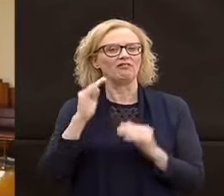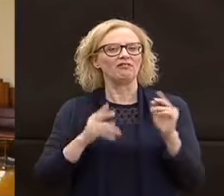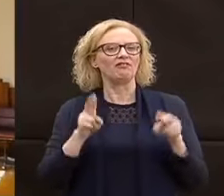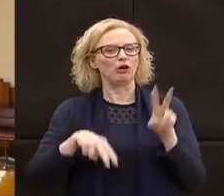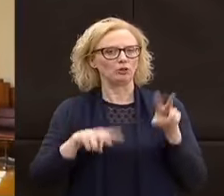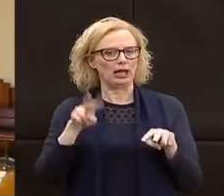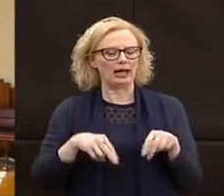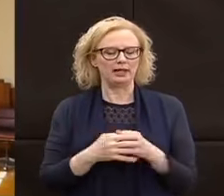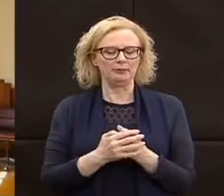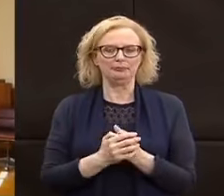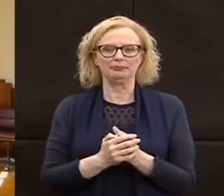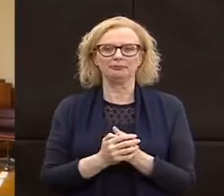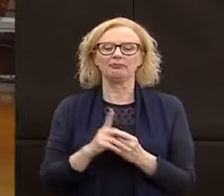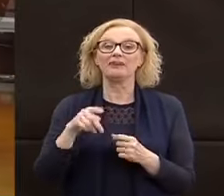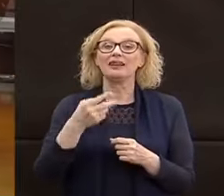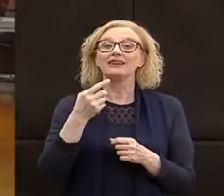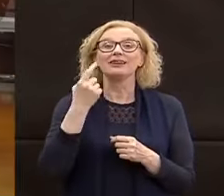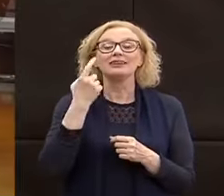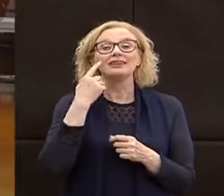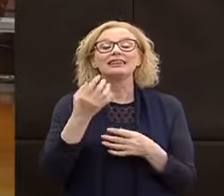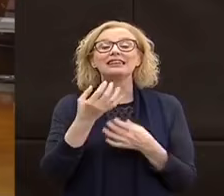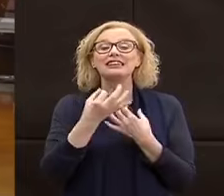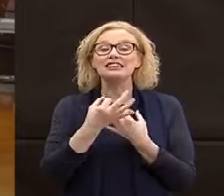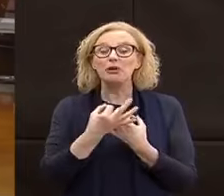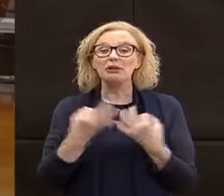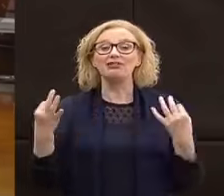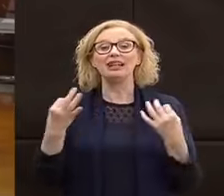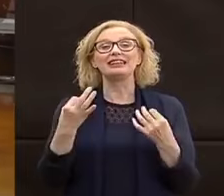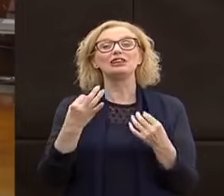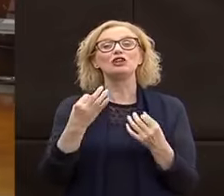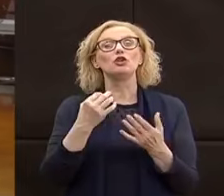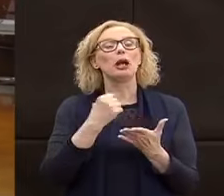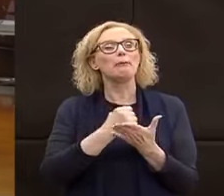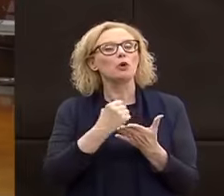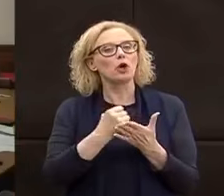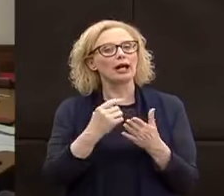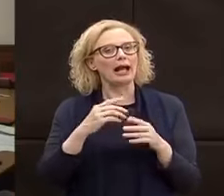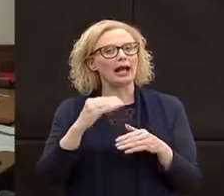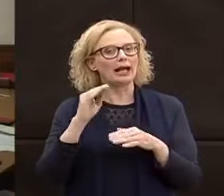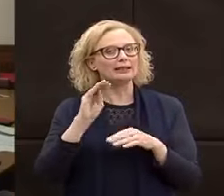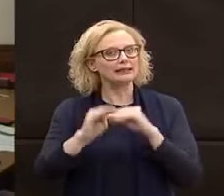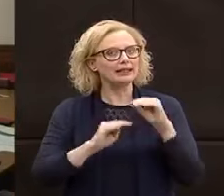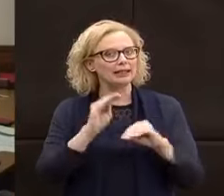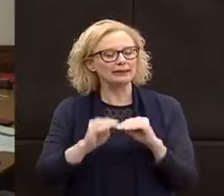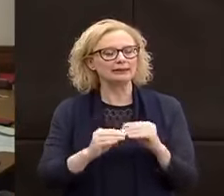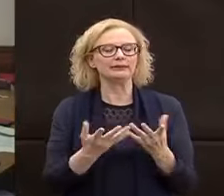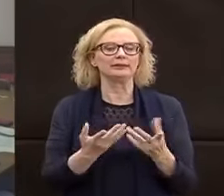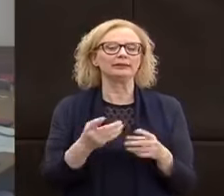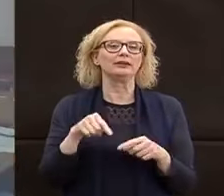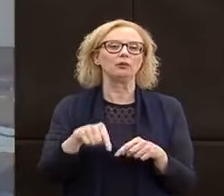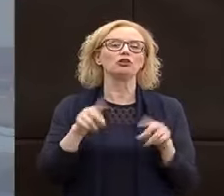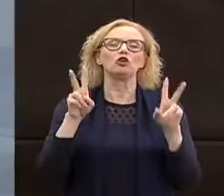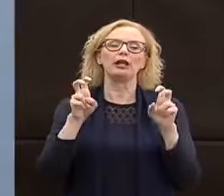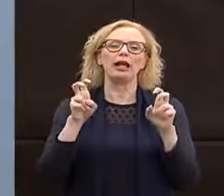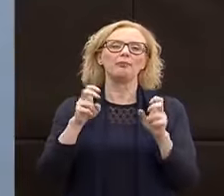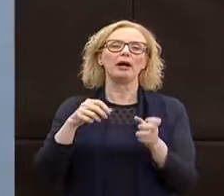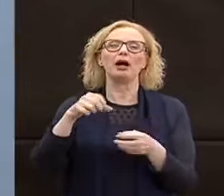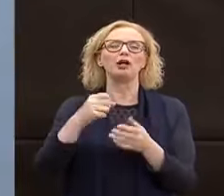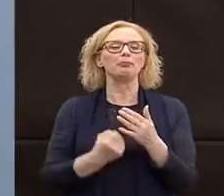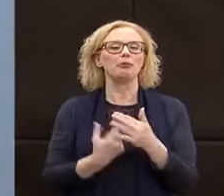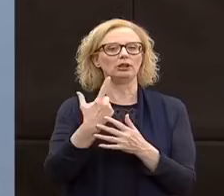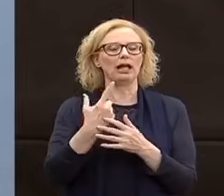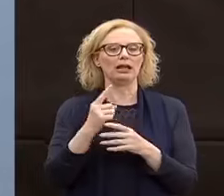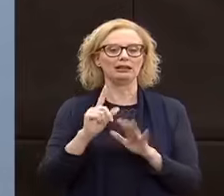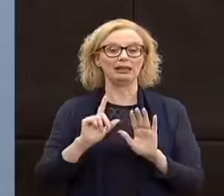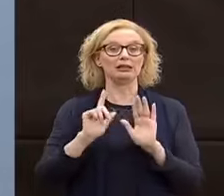di snellimento della parte burocratica. Questo sarà un tema centrale nelle prossime settimane se vogliamo ripartire. Ne